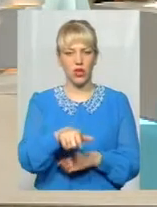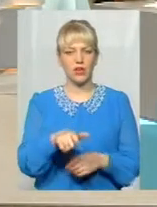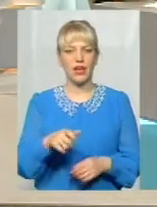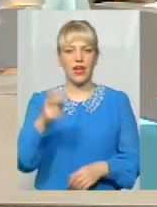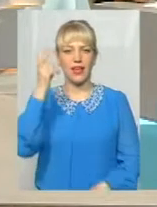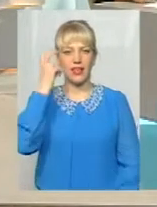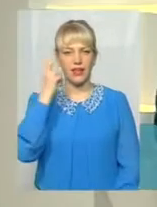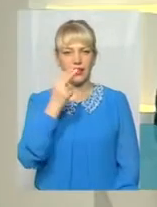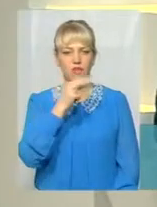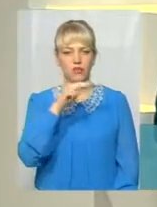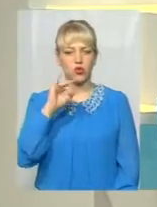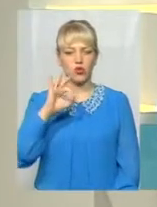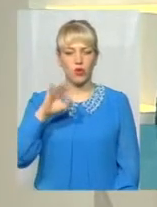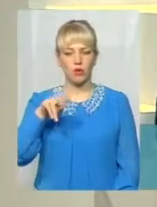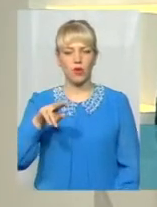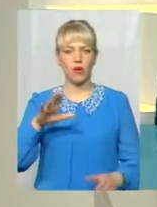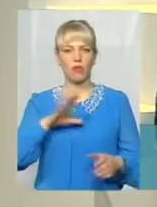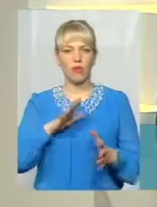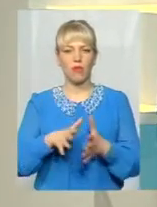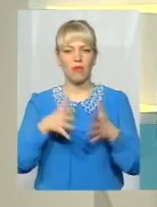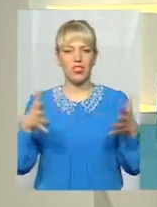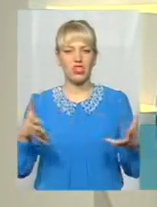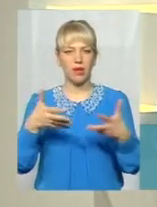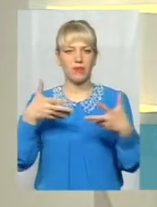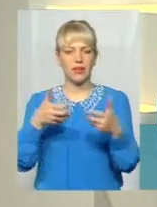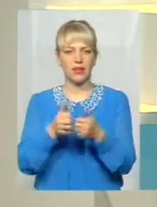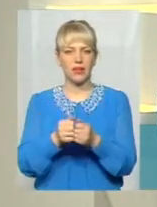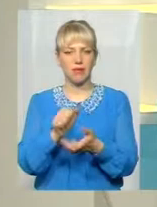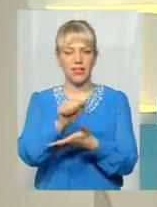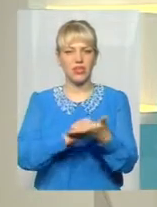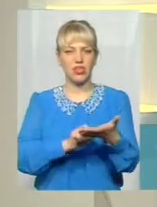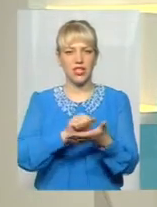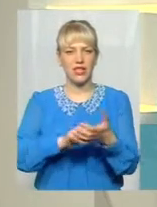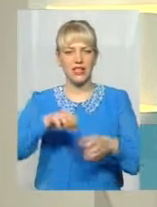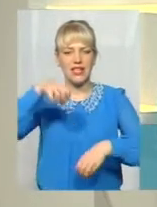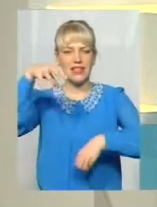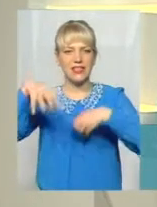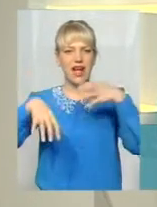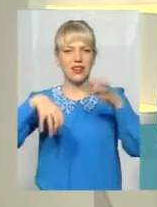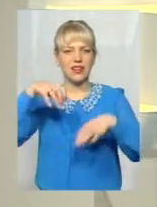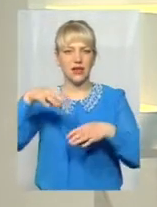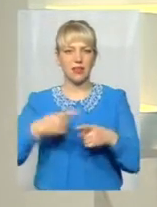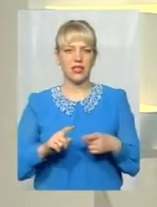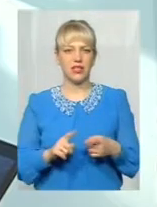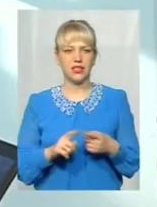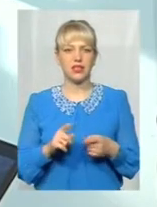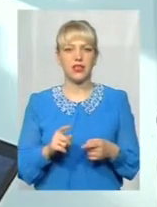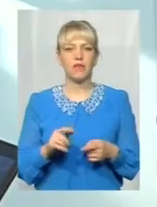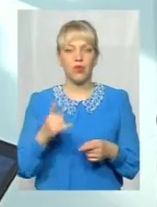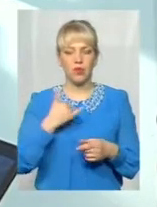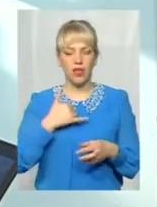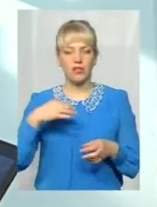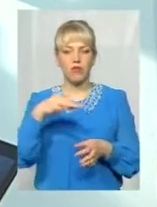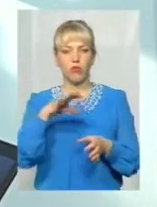масштабна ДТП саме через задимленість, про те, яку пан Роман говорив, в нашій області. Так, звичайно,